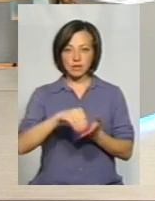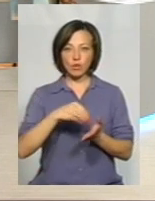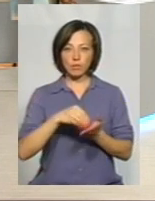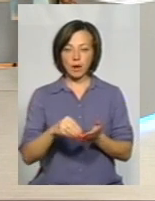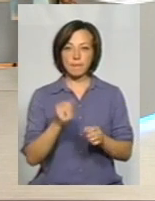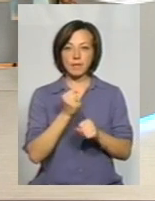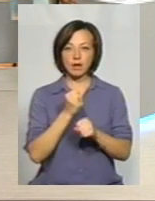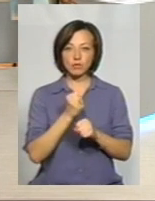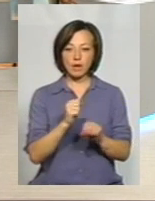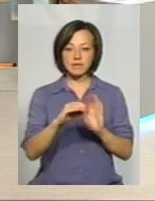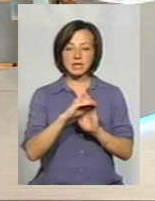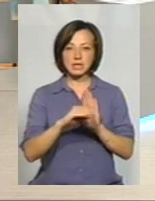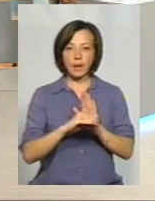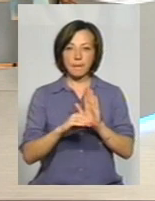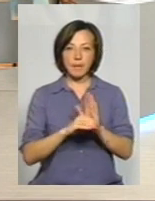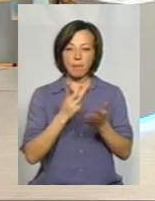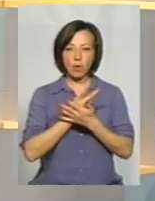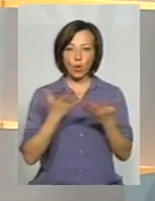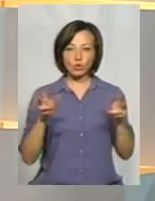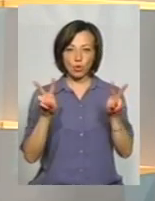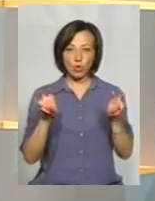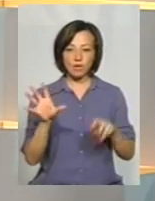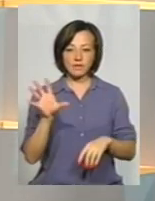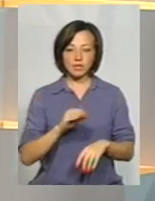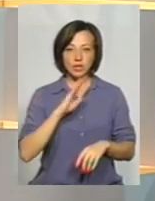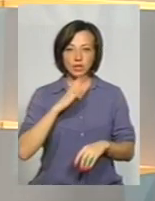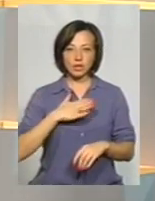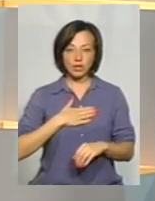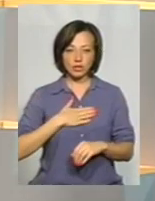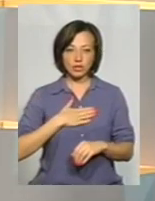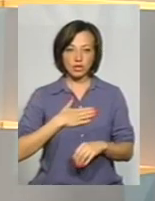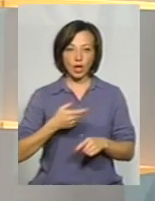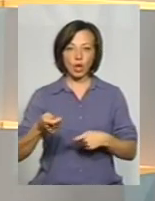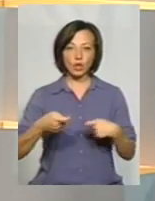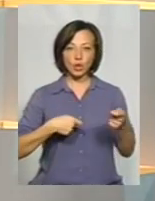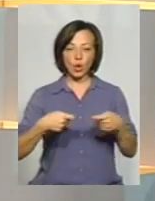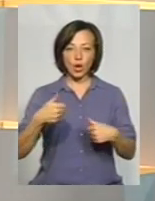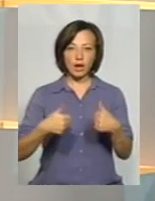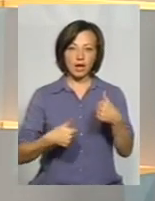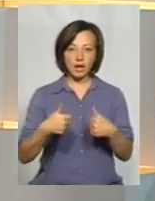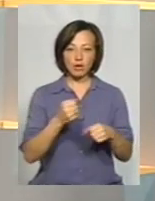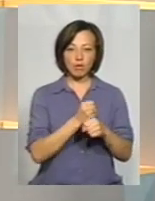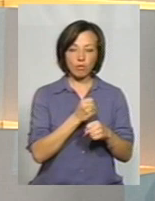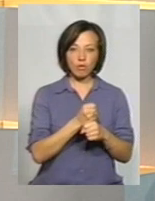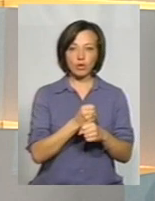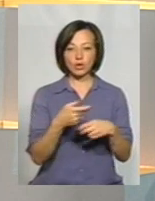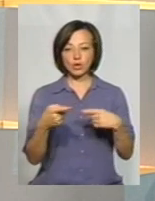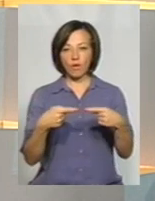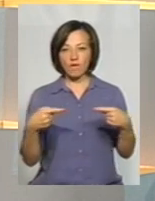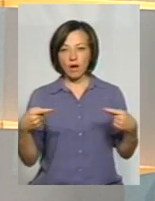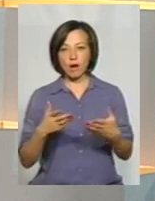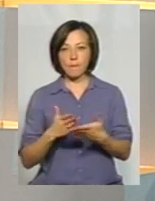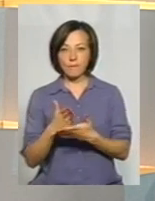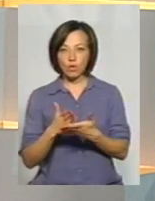системі прозоро, тому всі наші торги, чи це роботи, чи це товари, чи це